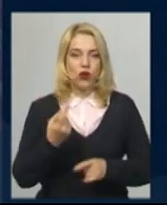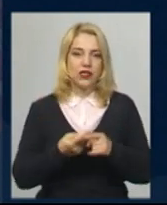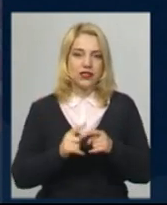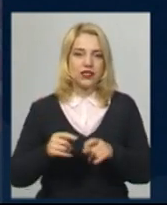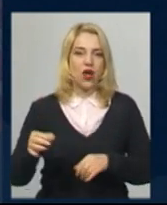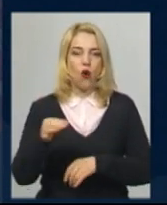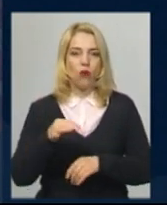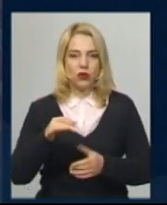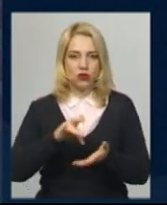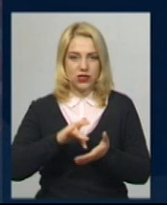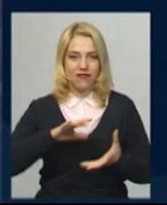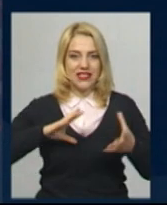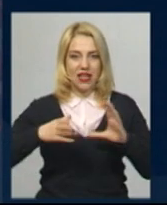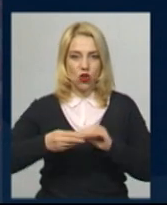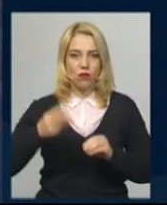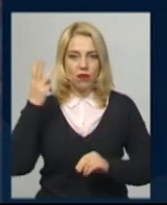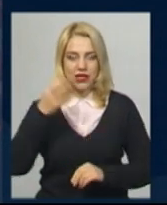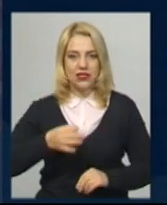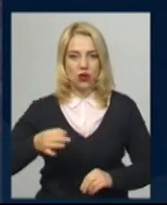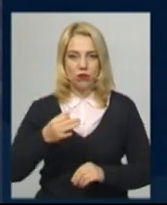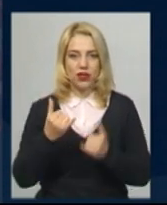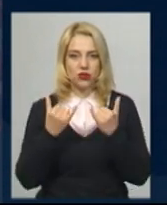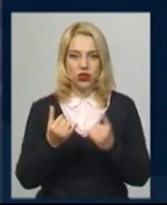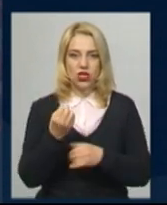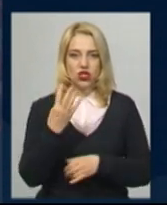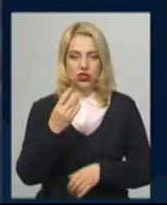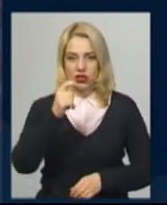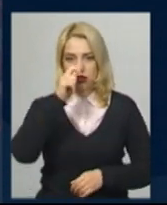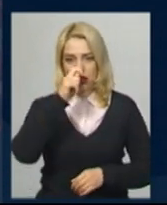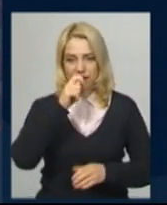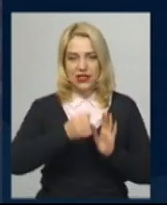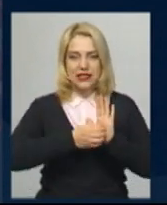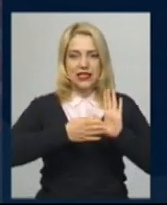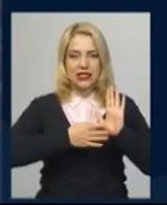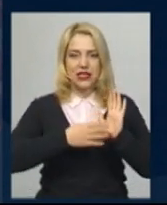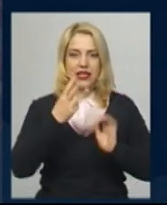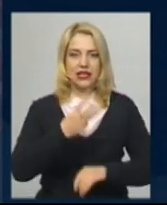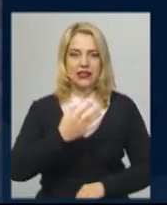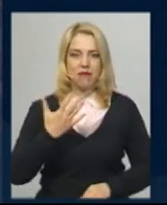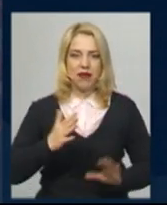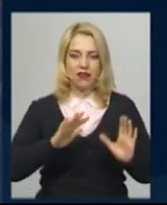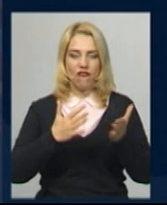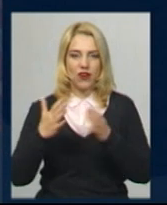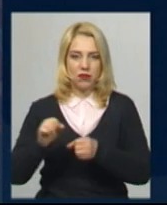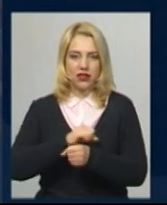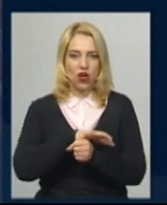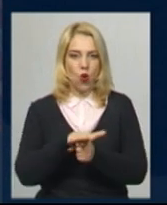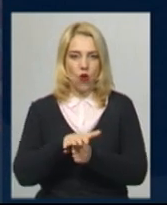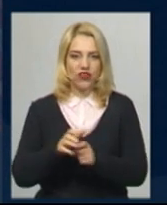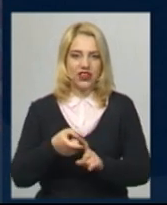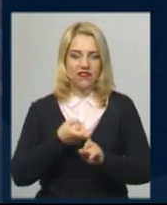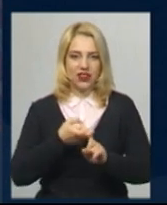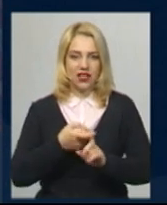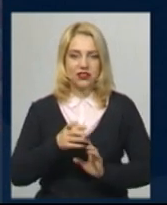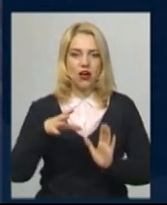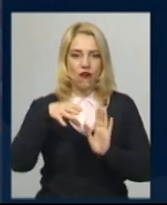центру. Загалом у Хмельницькій області на сьогодні, 14 квітня, зареєстровано 35 випадків COVID-19, в тому числі